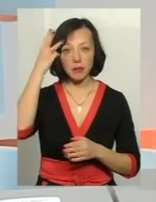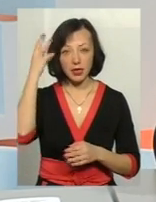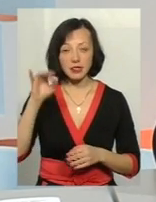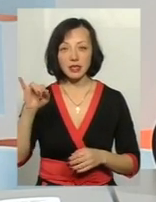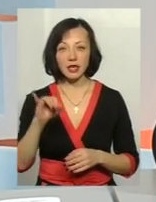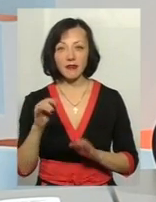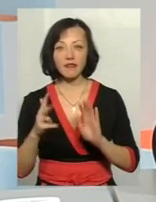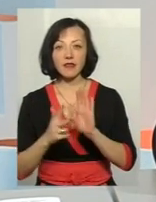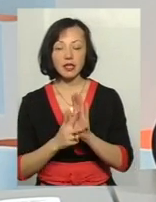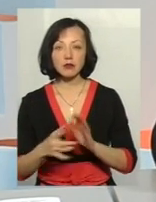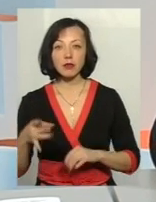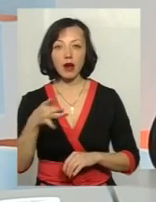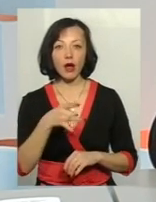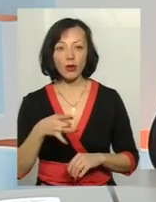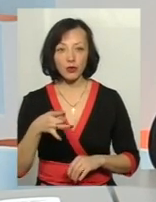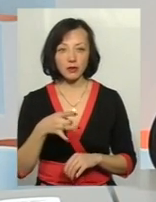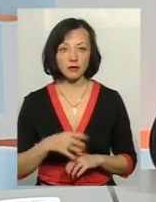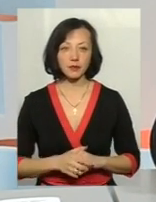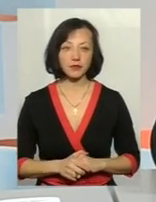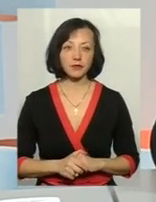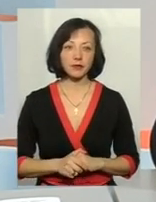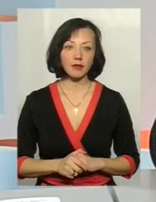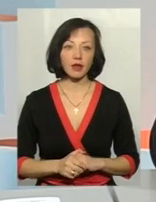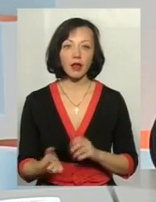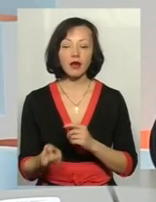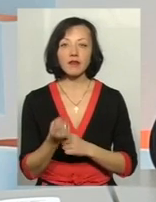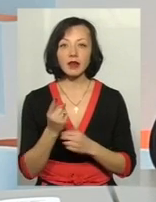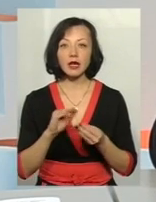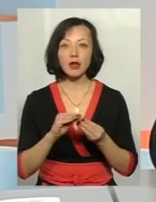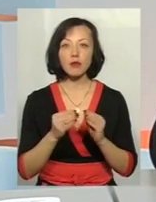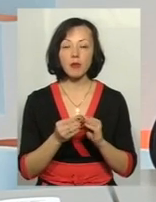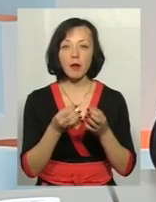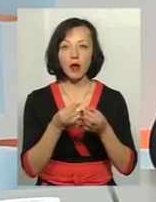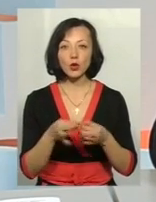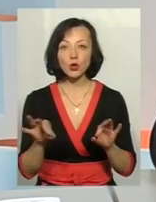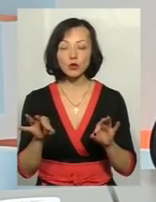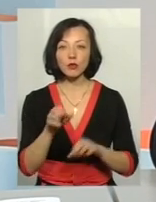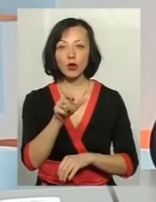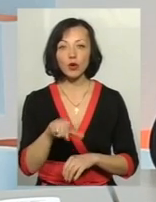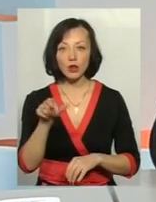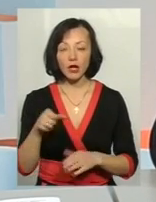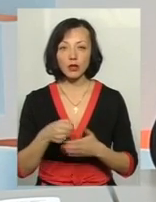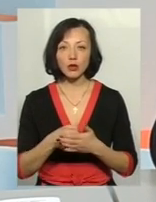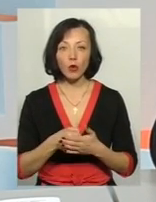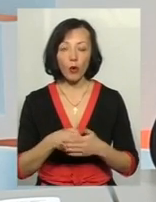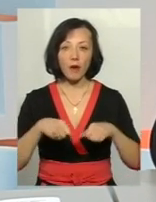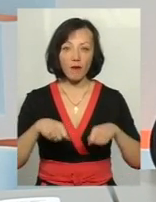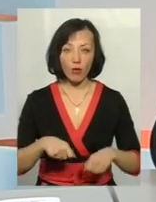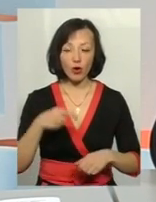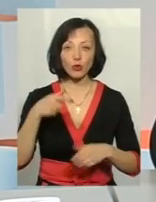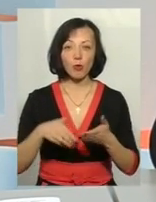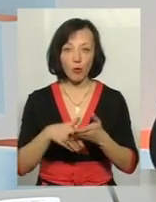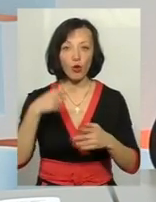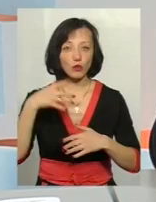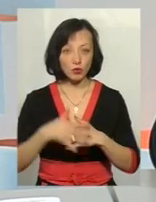Волочівського до Старосинявського. Виникла проблема доступу людей до правової допомоги, хоча вони розуміють